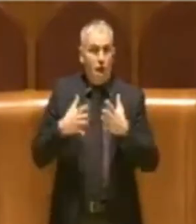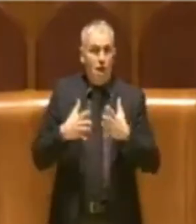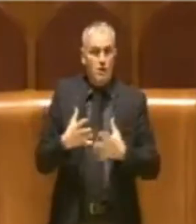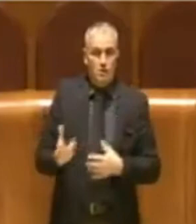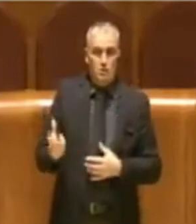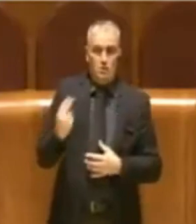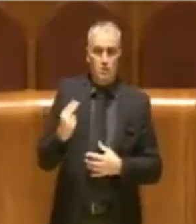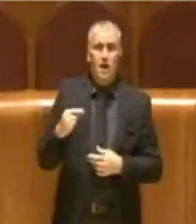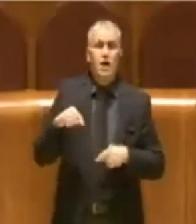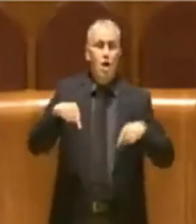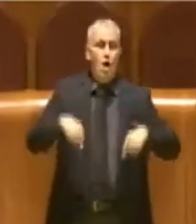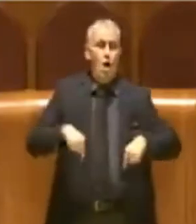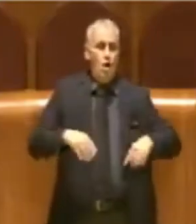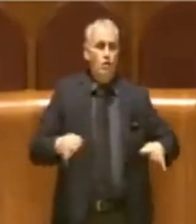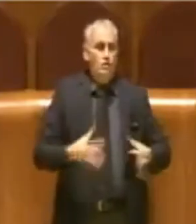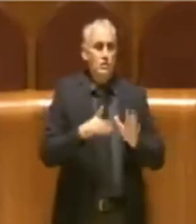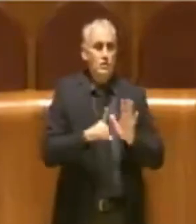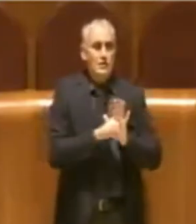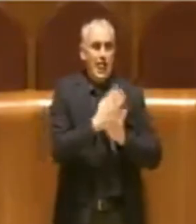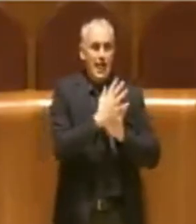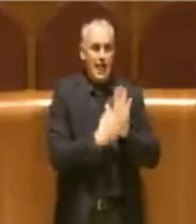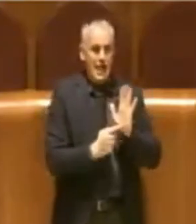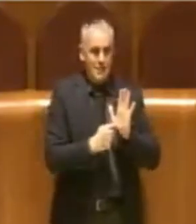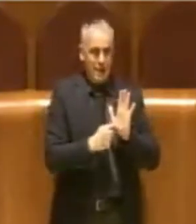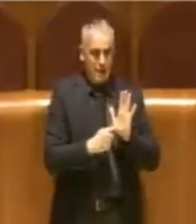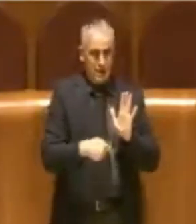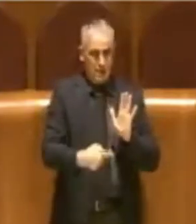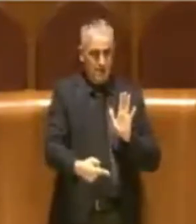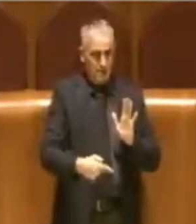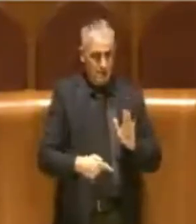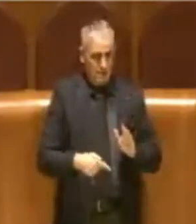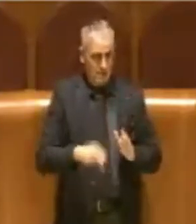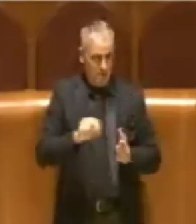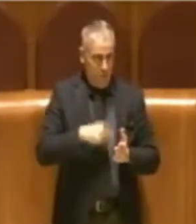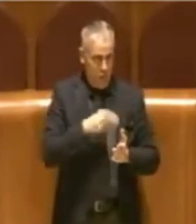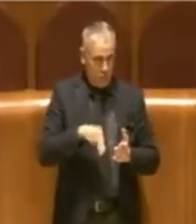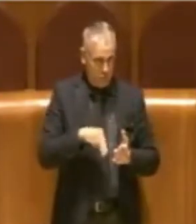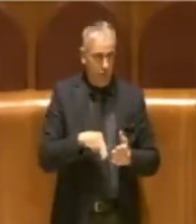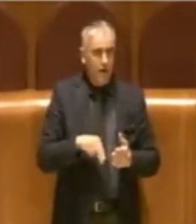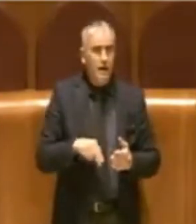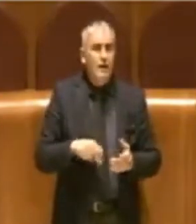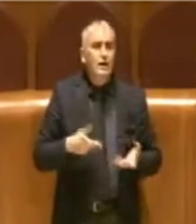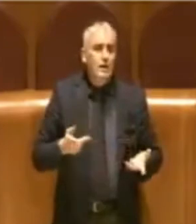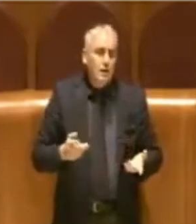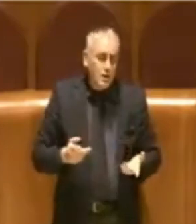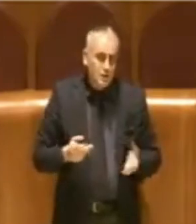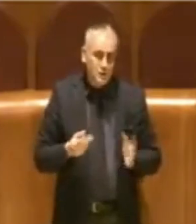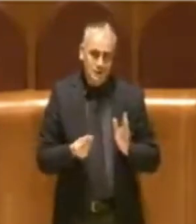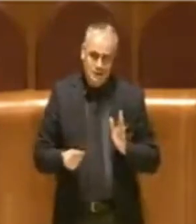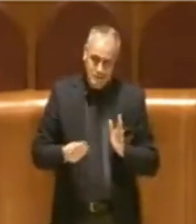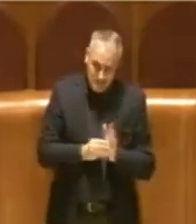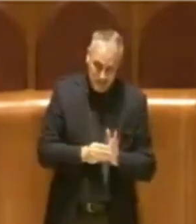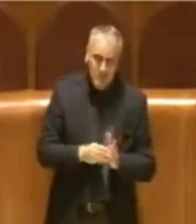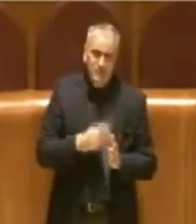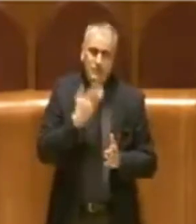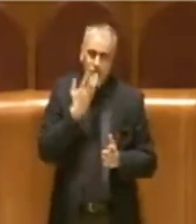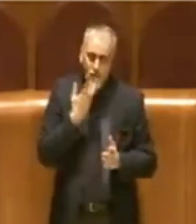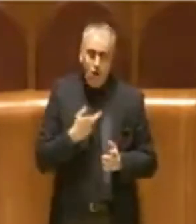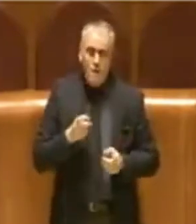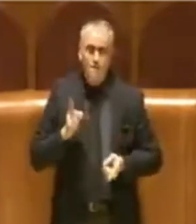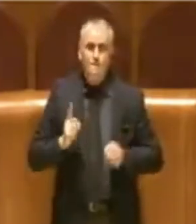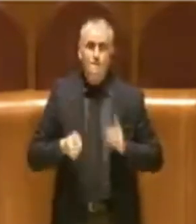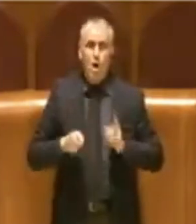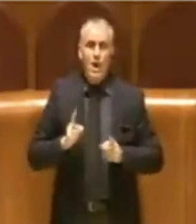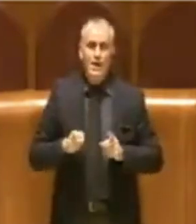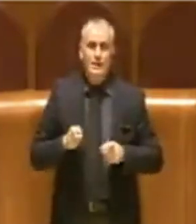di oggi della delibera che andremo poi a votare, proprio per dare anche questa volta l'indirizzo politico